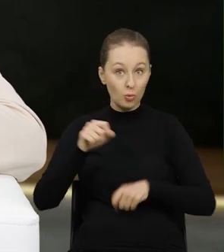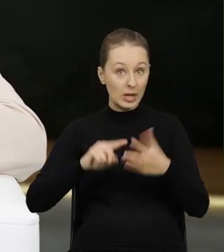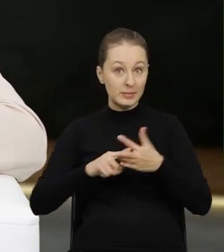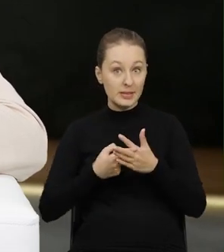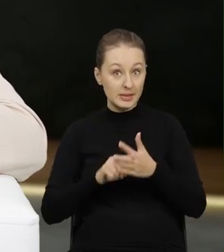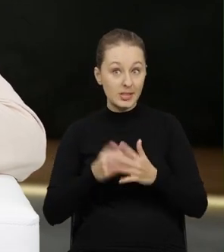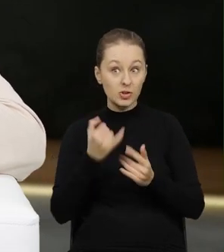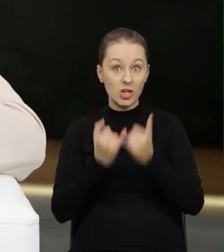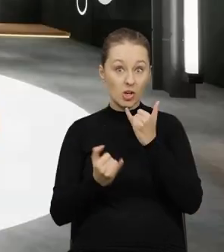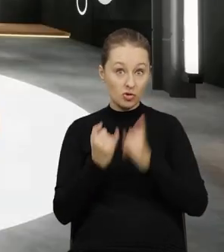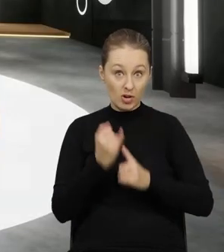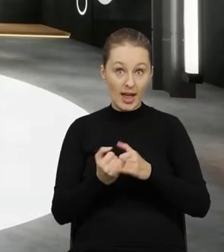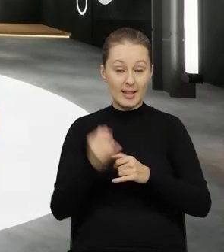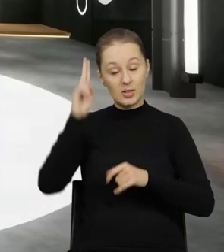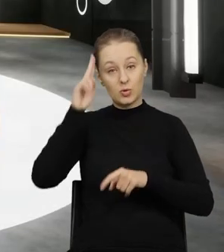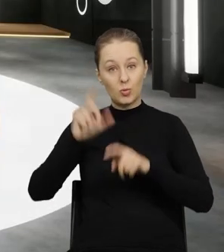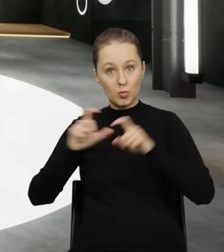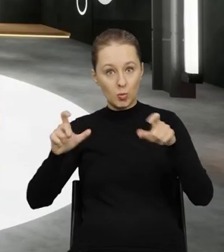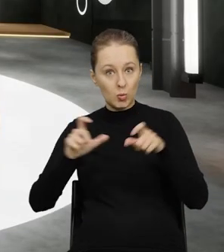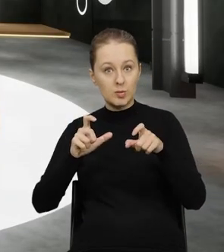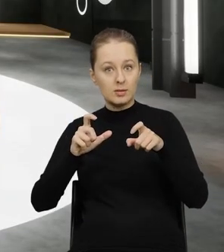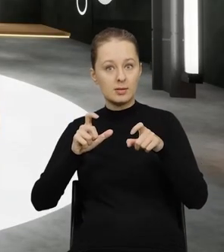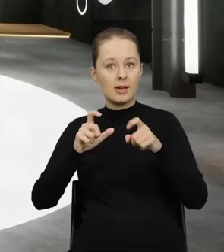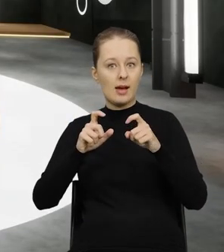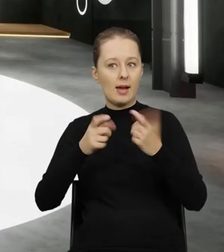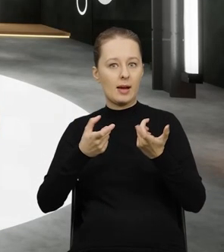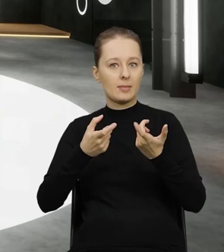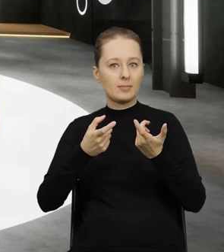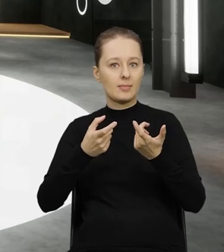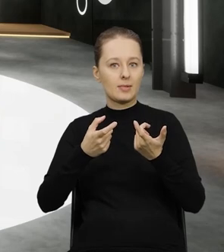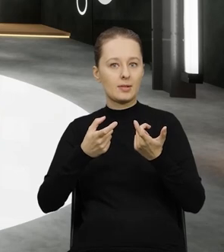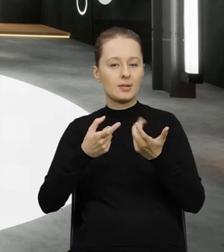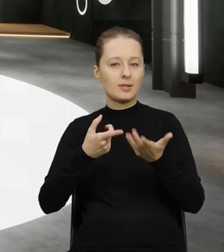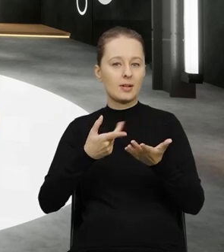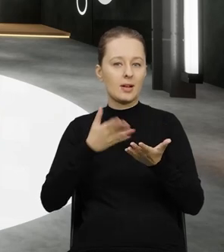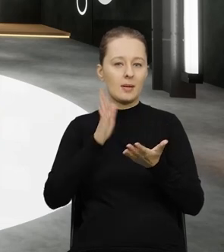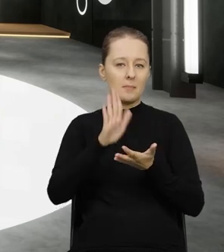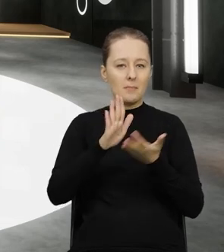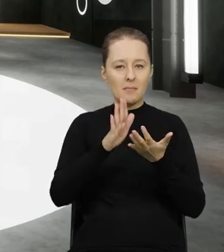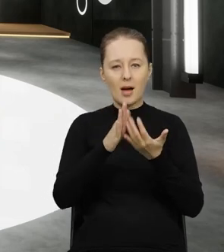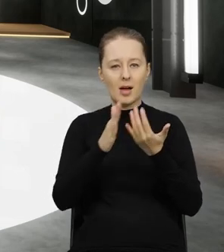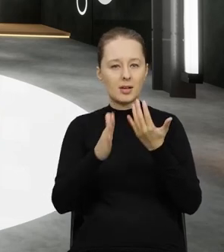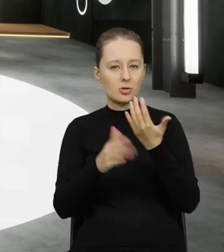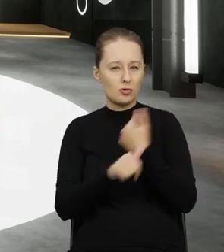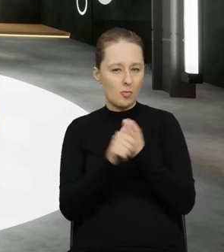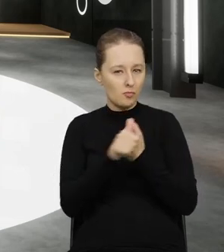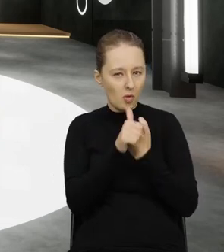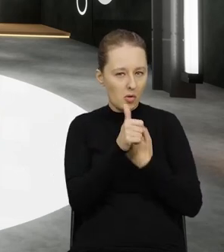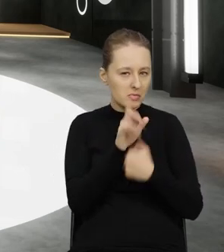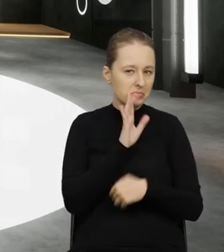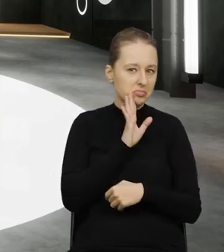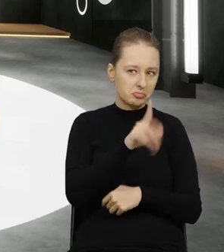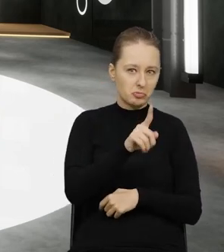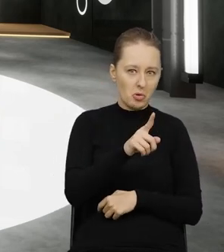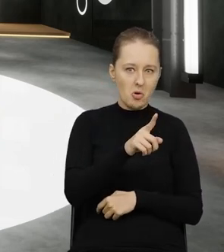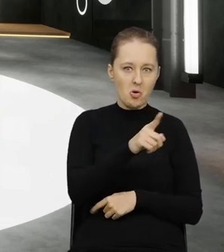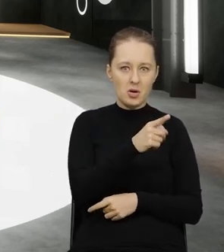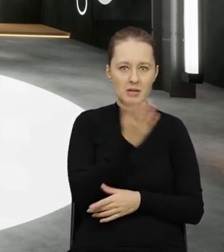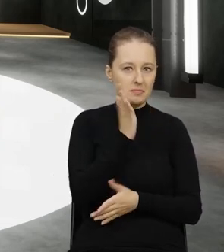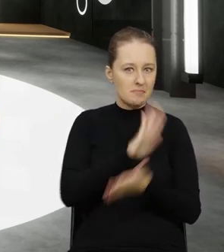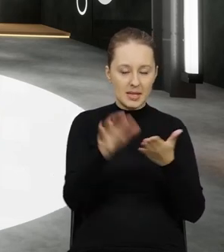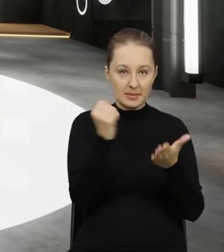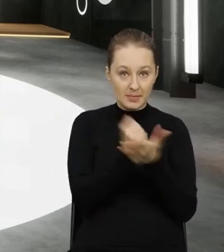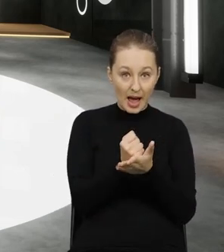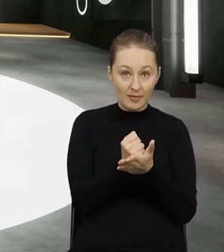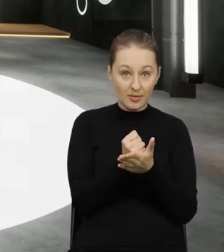organ jeżeli coś zarzuca danemu przedsiębiorcy to jakby po stronie organu leży to ten ciężar